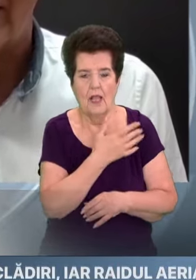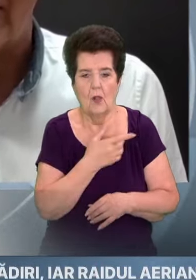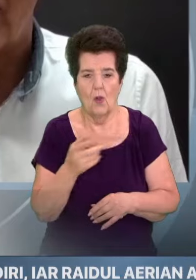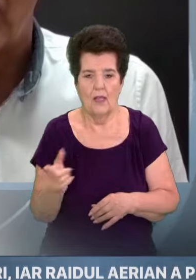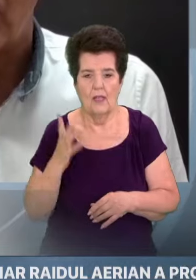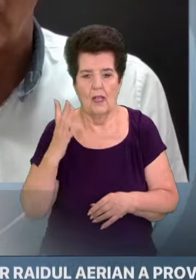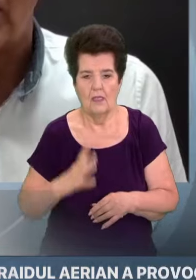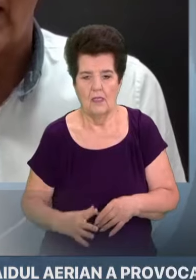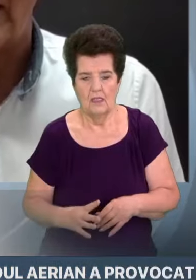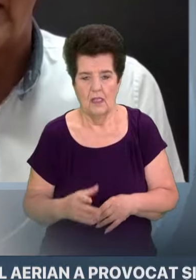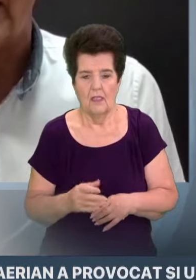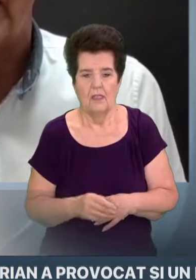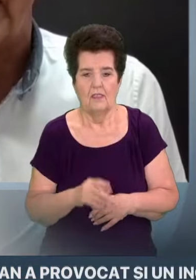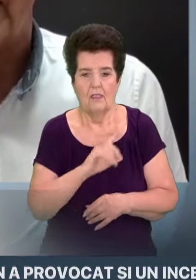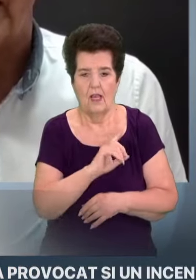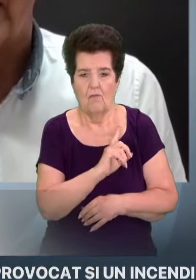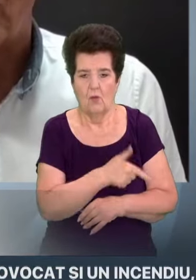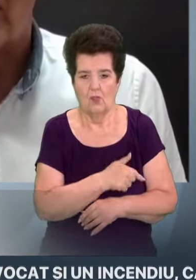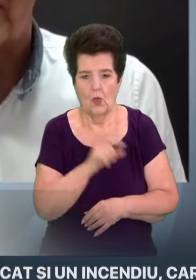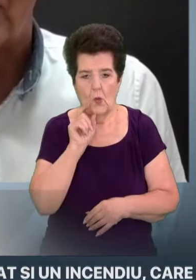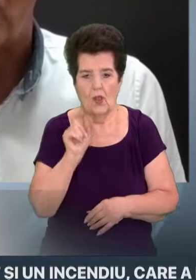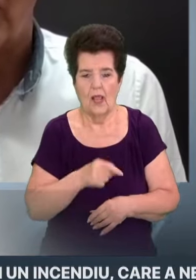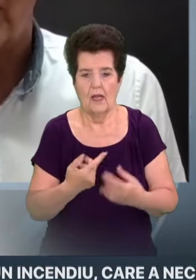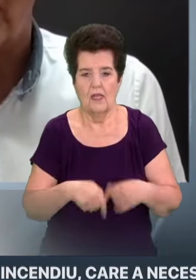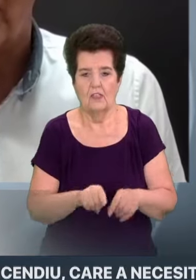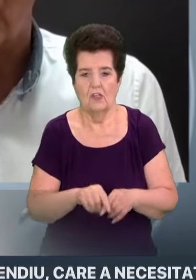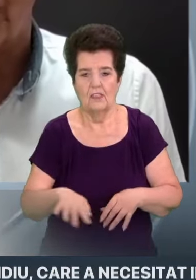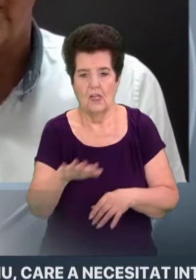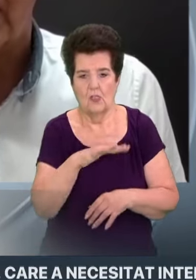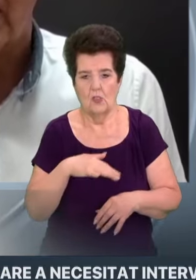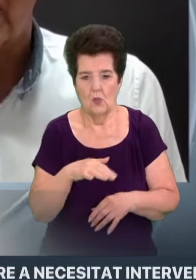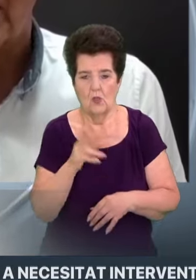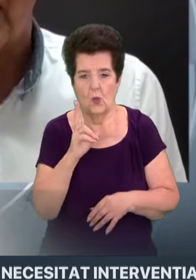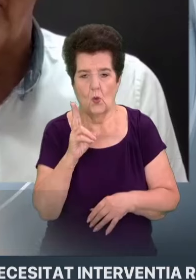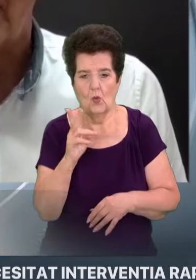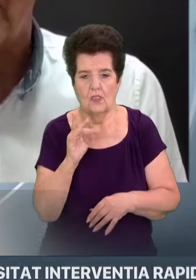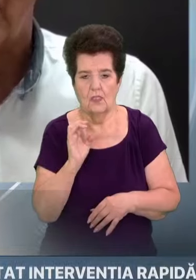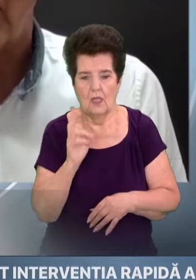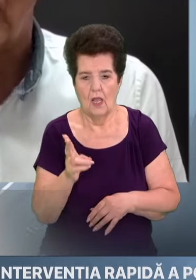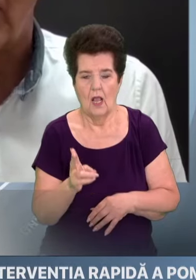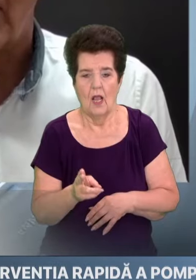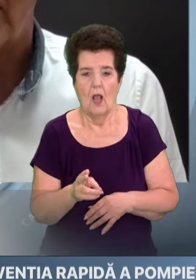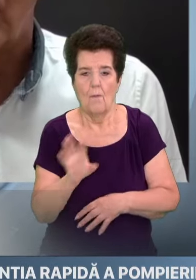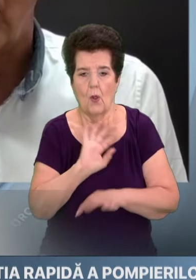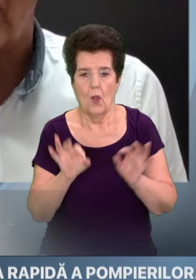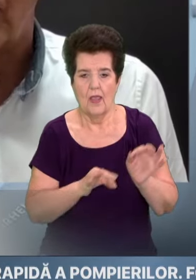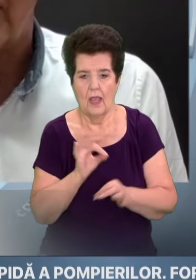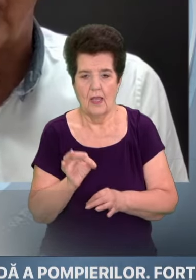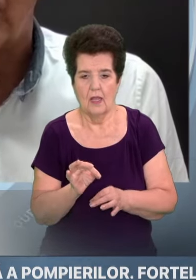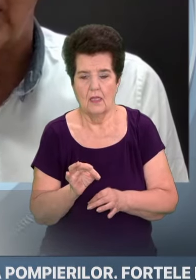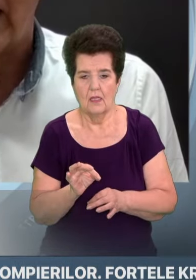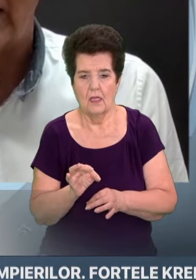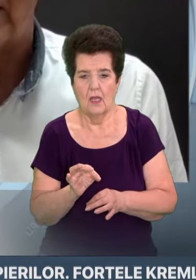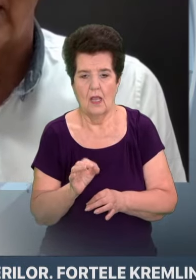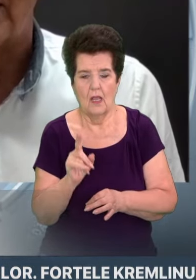rezistență a porților ucrainiene în această zonă, în curs, înseamnă că proiectul legat de culoarul